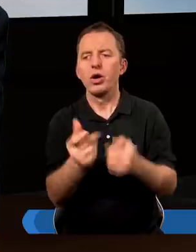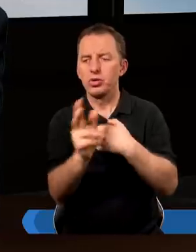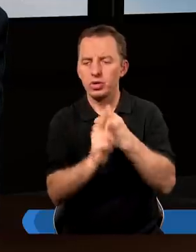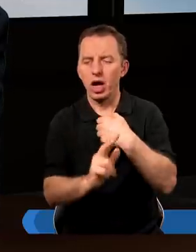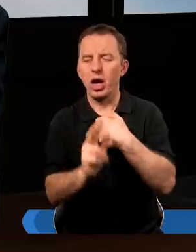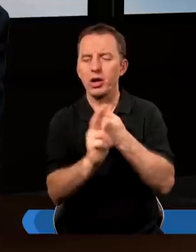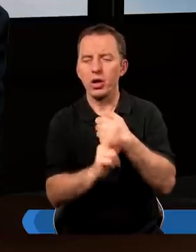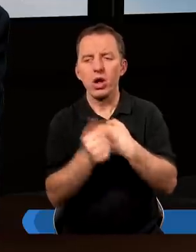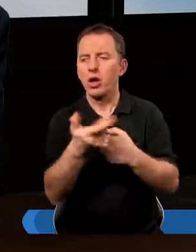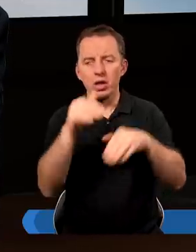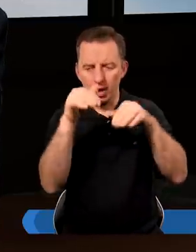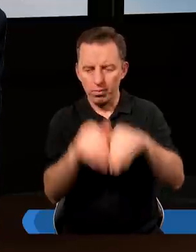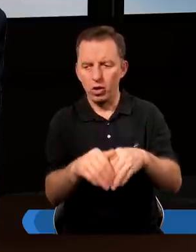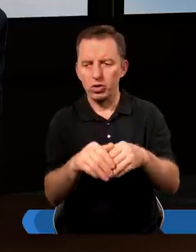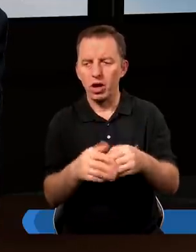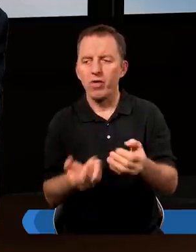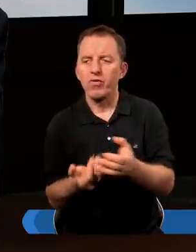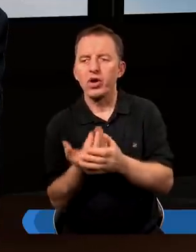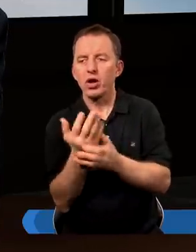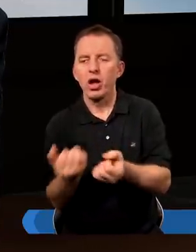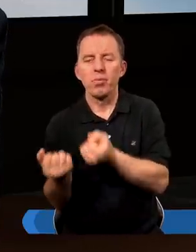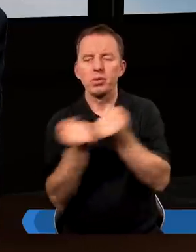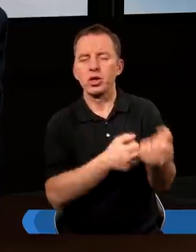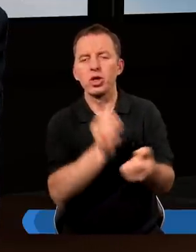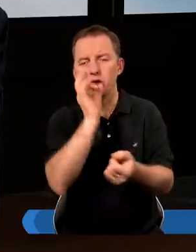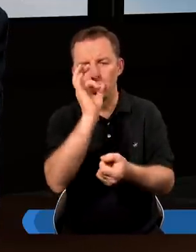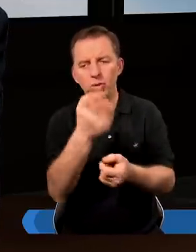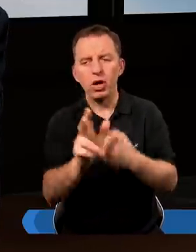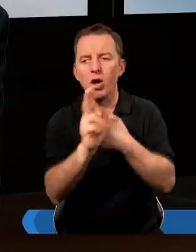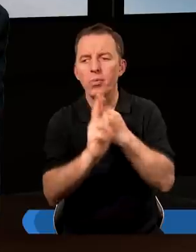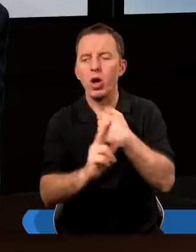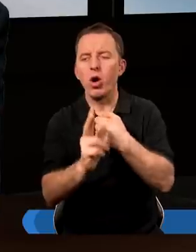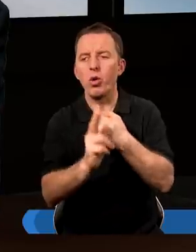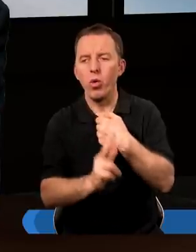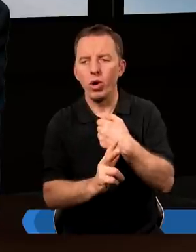ziarno, że ono nie może wyróść i przynieść dobrego plonu.